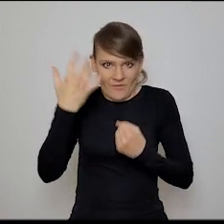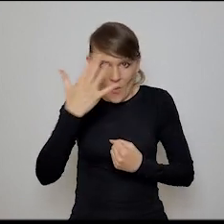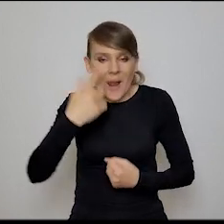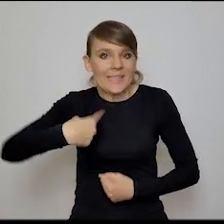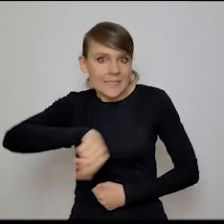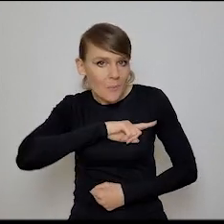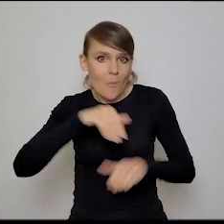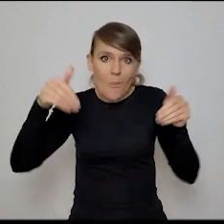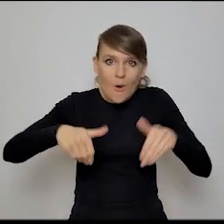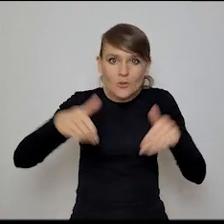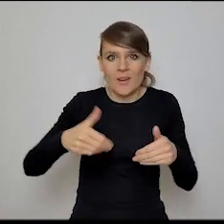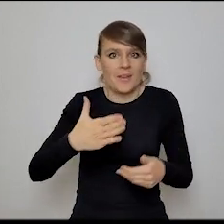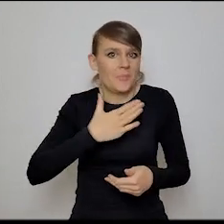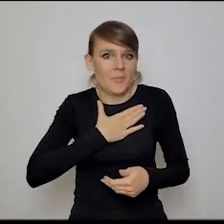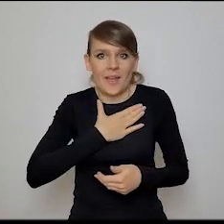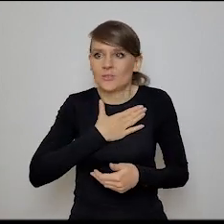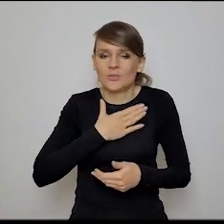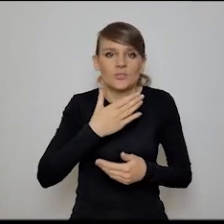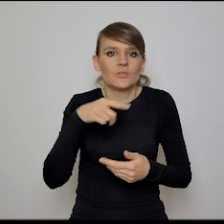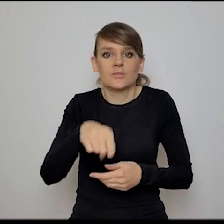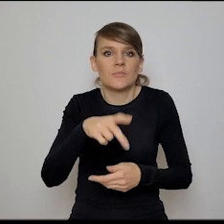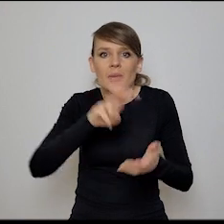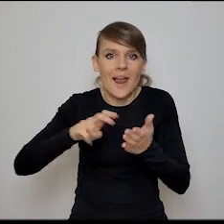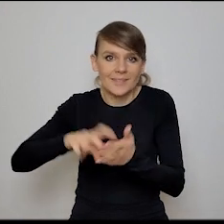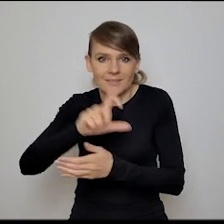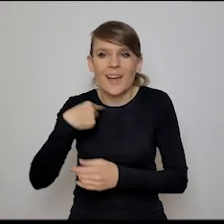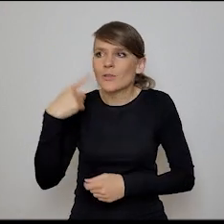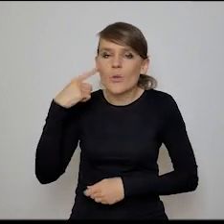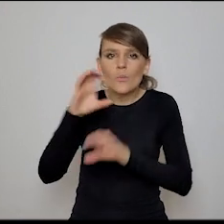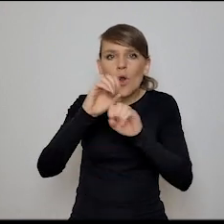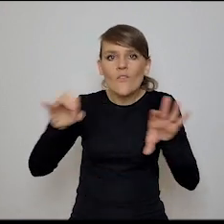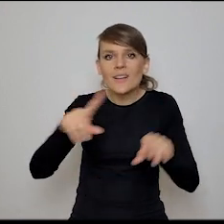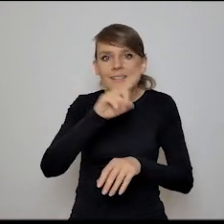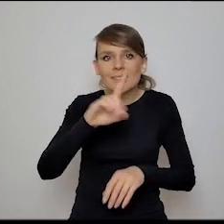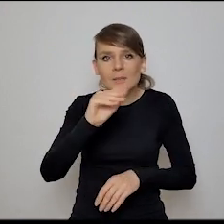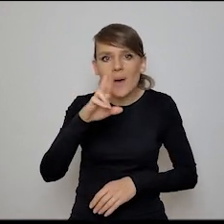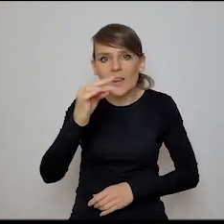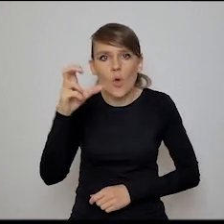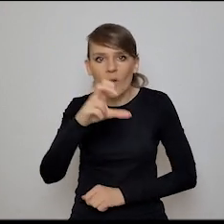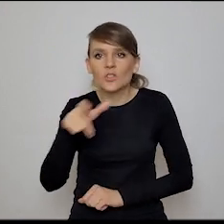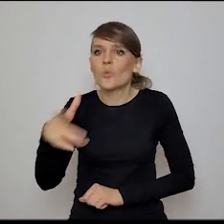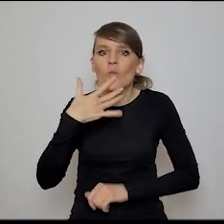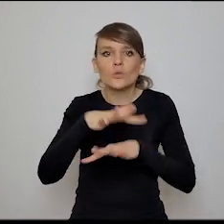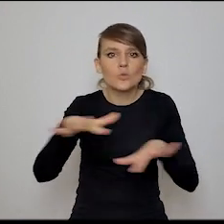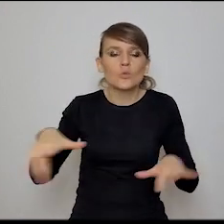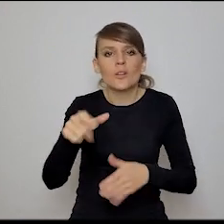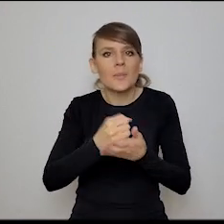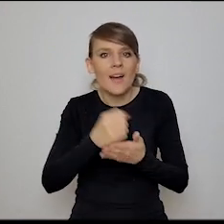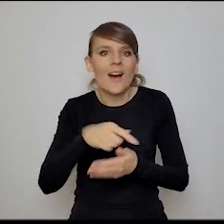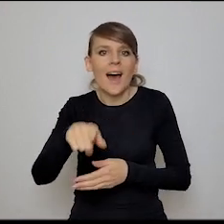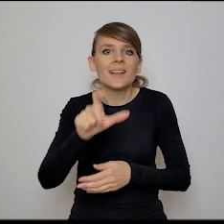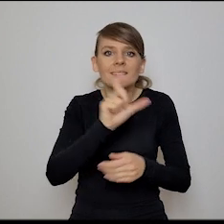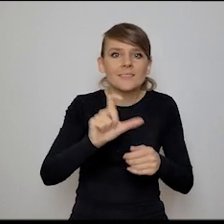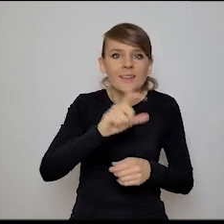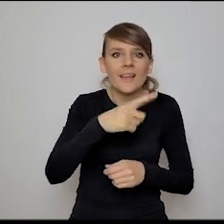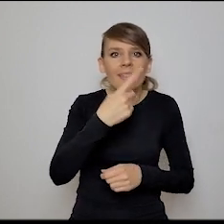możemy mieć przestrzeń jakiejś cyfrowej absencji. Słyszałam, że profesor Zybertowicz dużo na ten temat mówi o cyfrowej absencji. Okej, to nie jest temat,